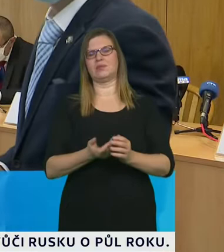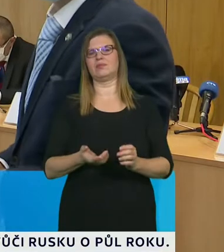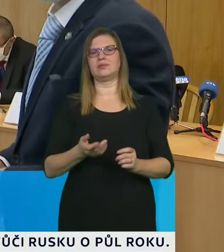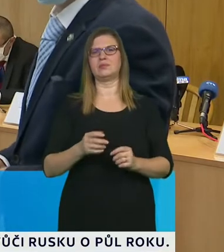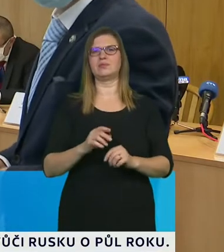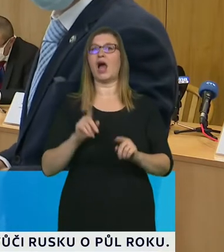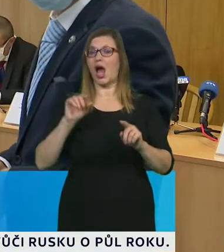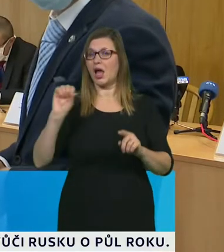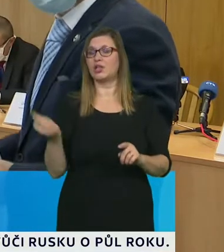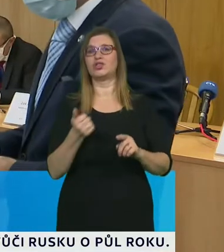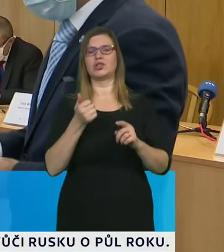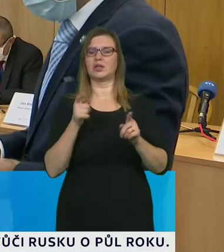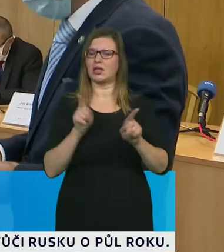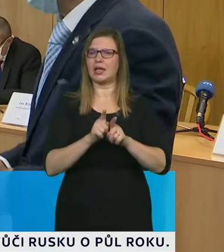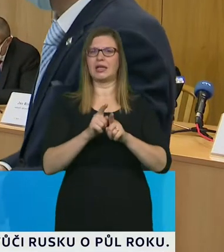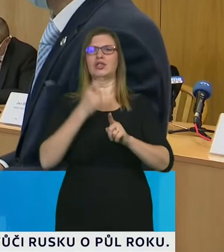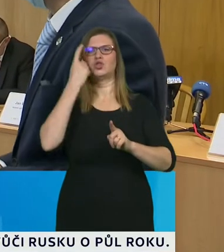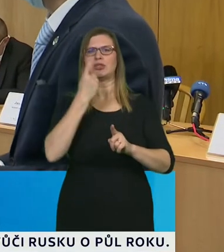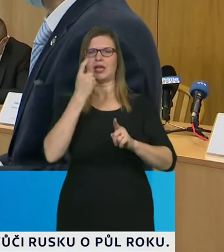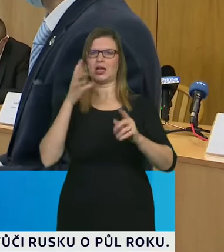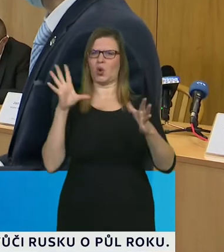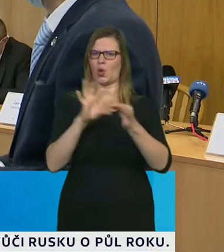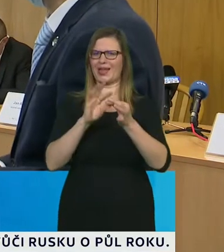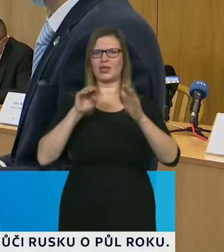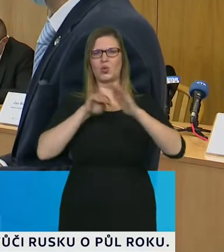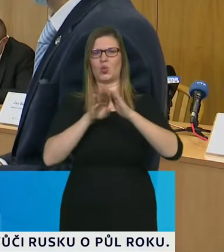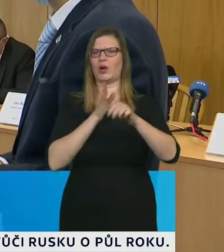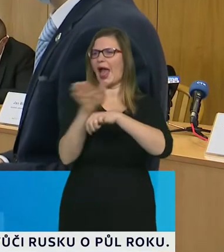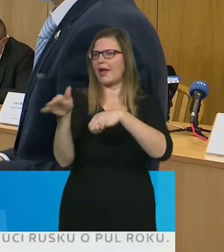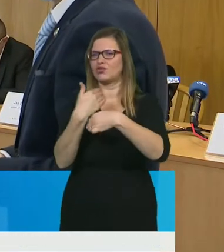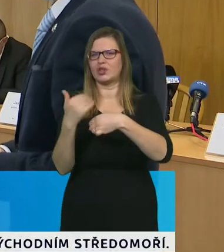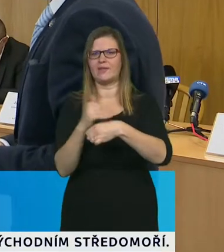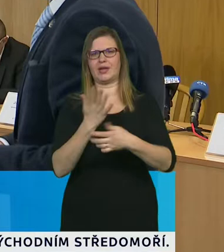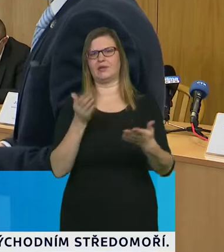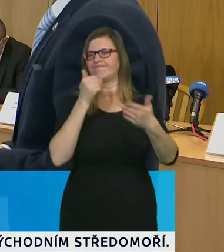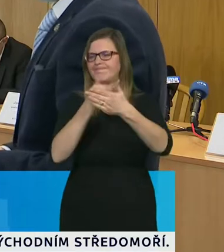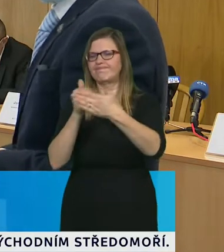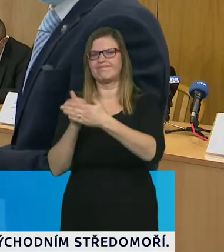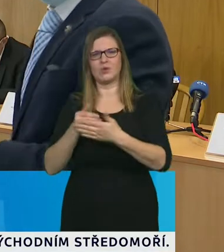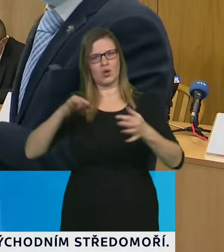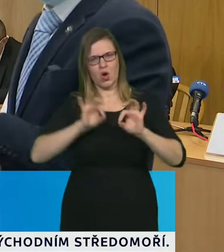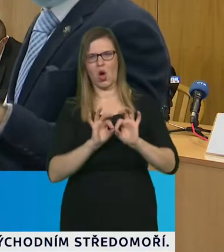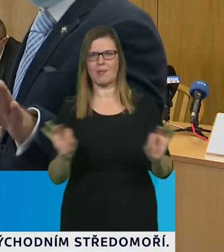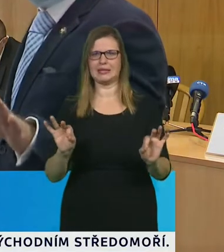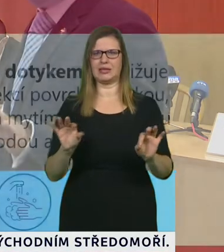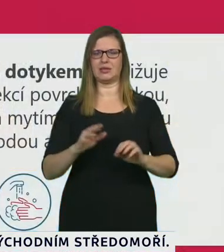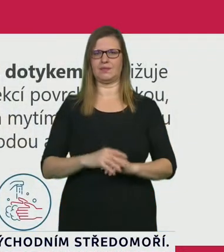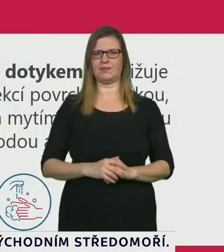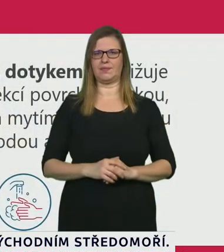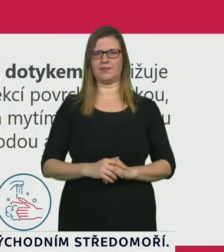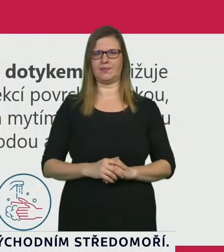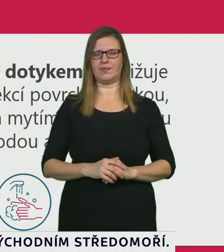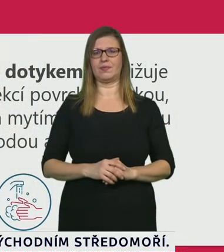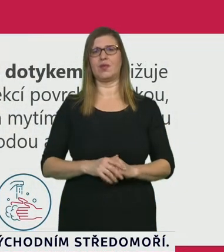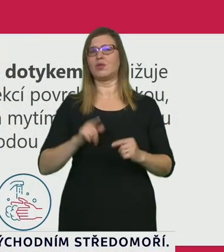omezení sociálních kontaktů. je naprosto jednoduchá rovnice,